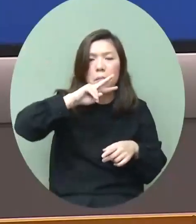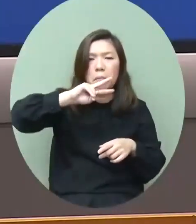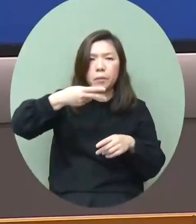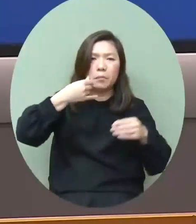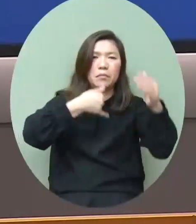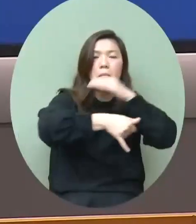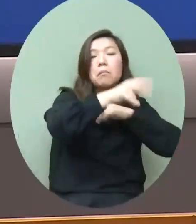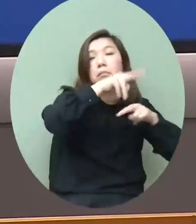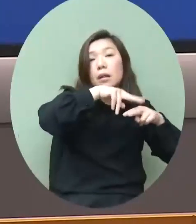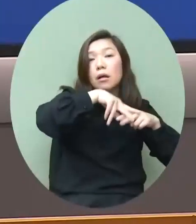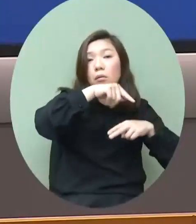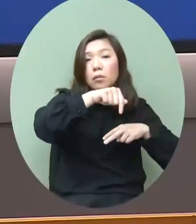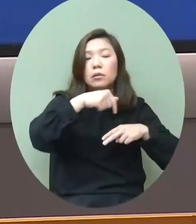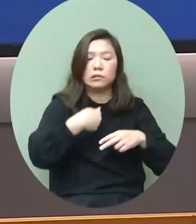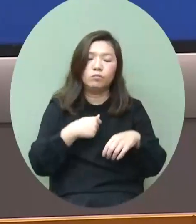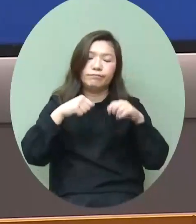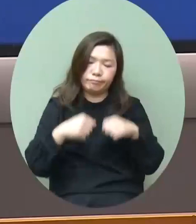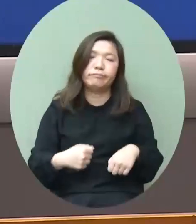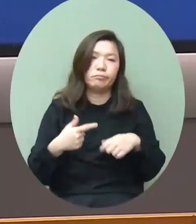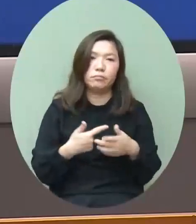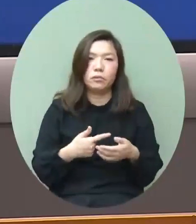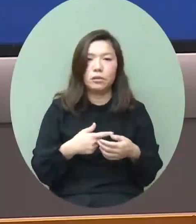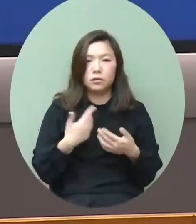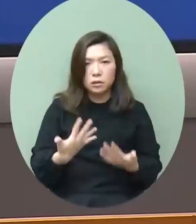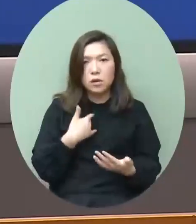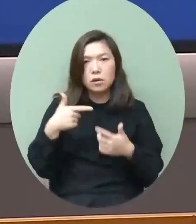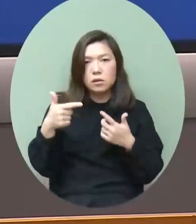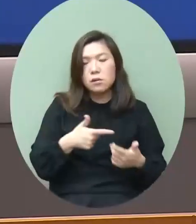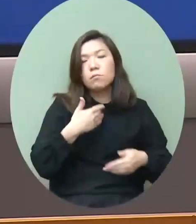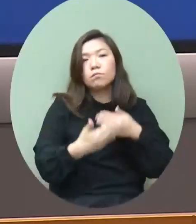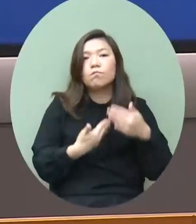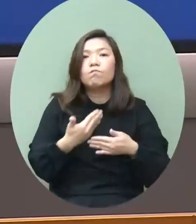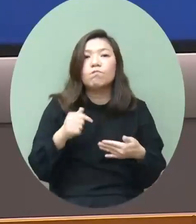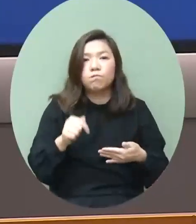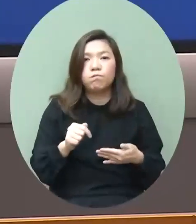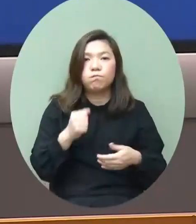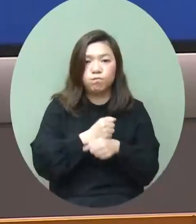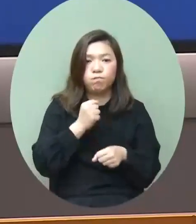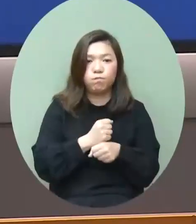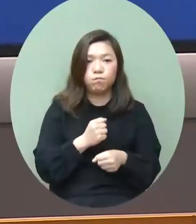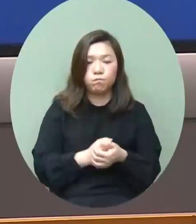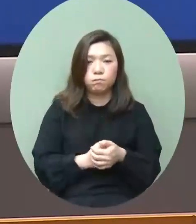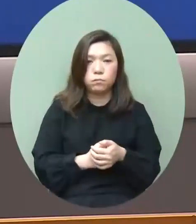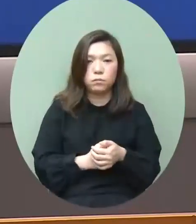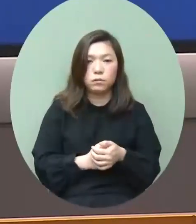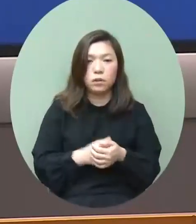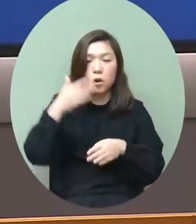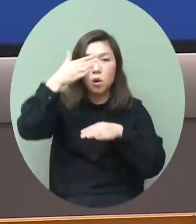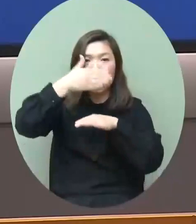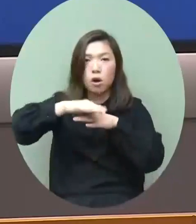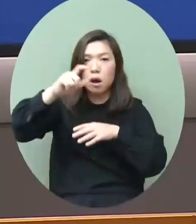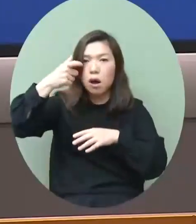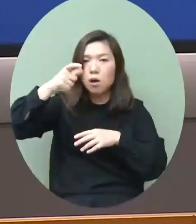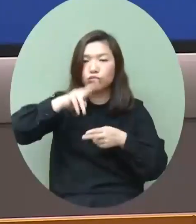這個工作是必須要堅持的所以我們仍然是堅持著這個工作但是外資的信